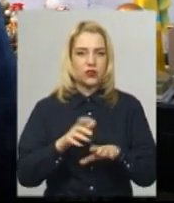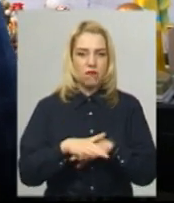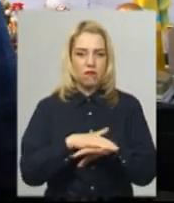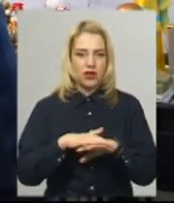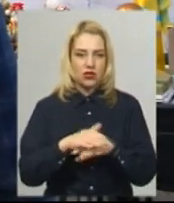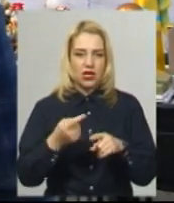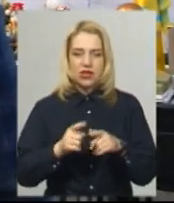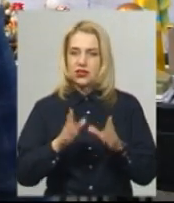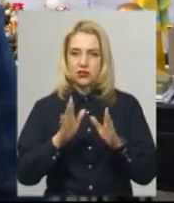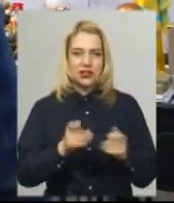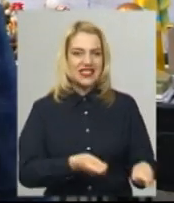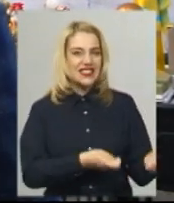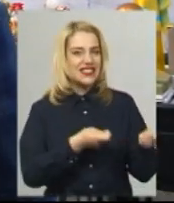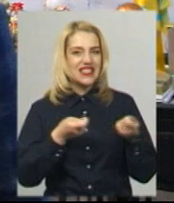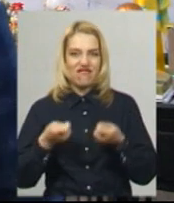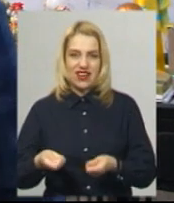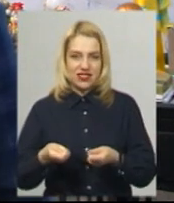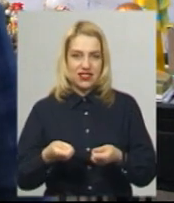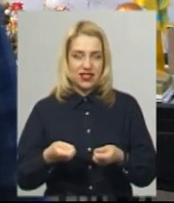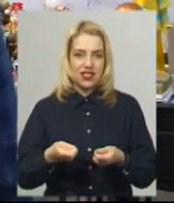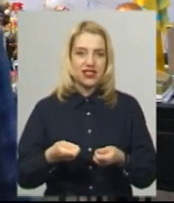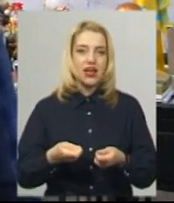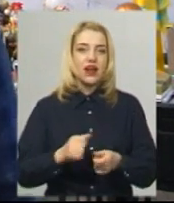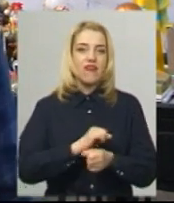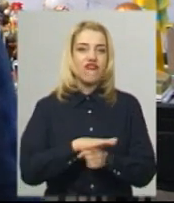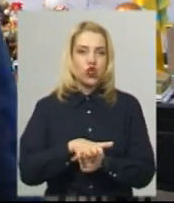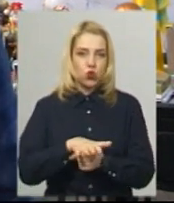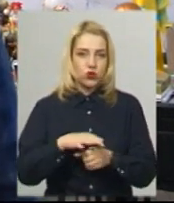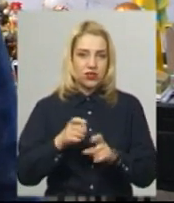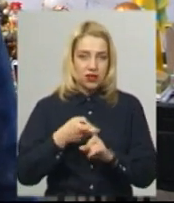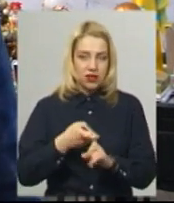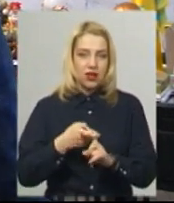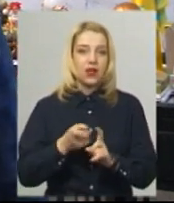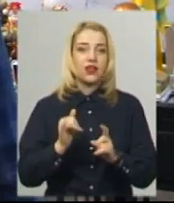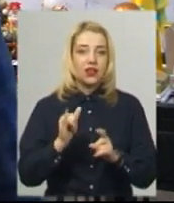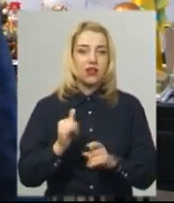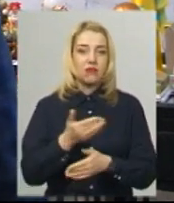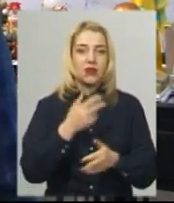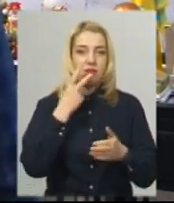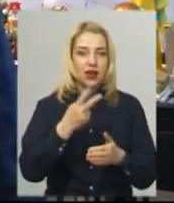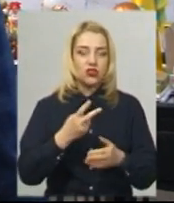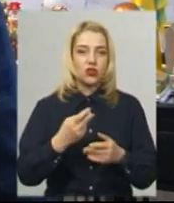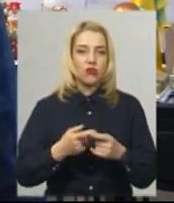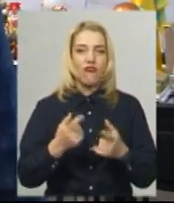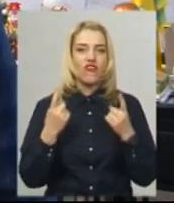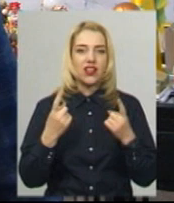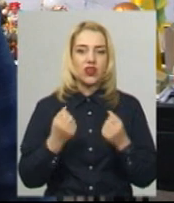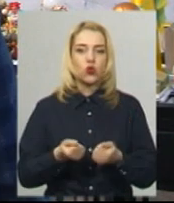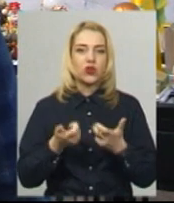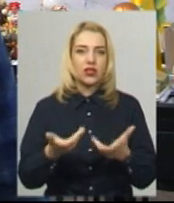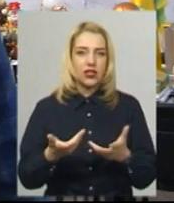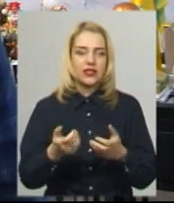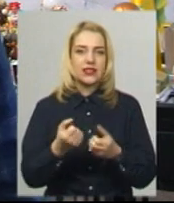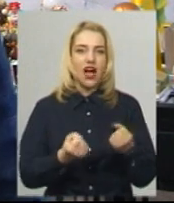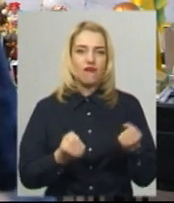це тільки завезений, імпортований вірус. І ми зараз бачимо дуже велику кількість автомобілів, які їдуть